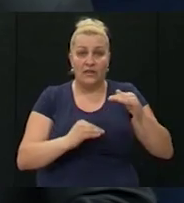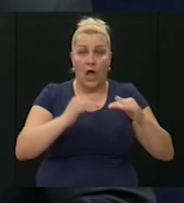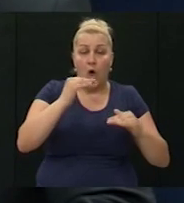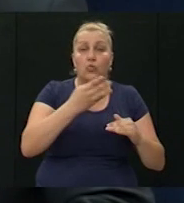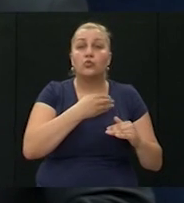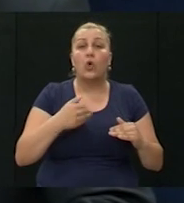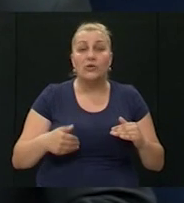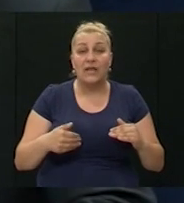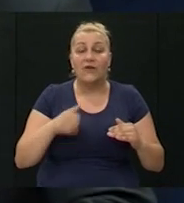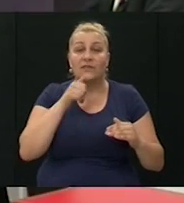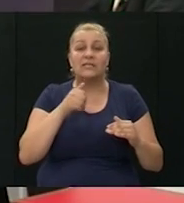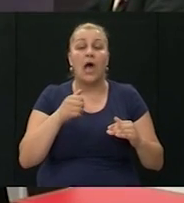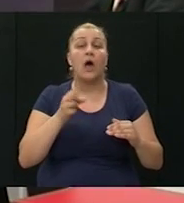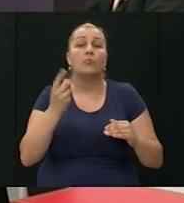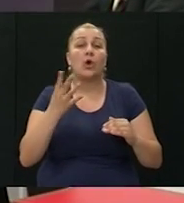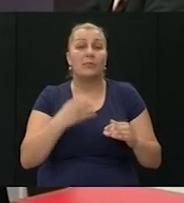sa brojem Hrvate u INA?